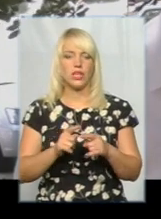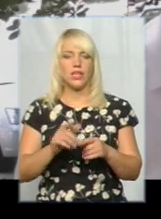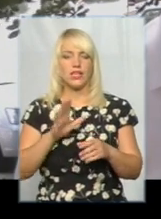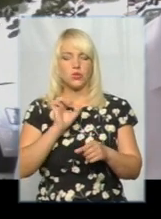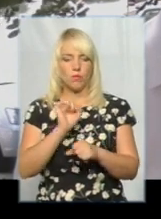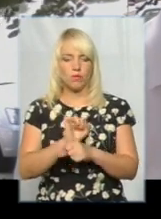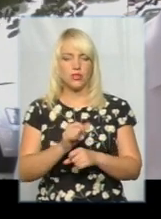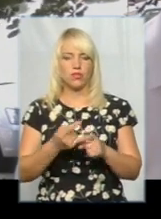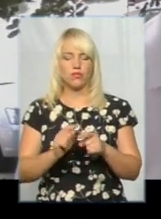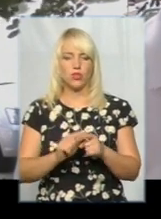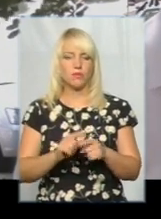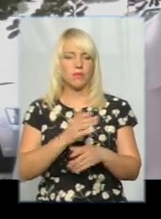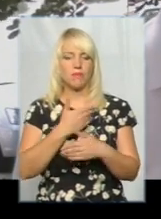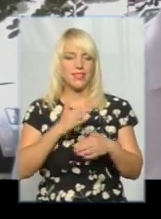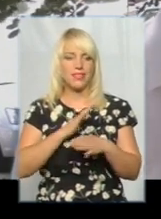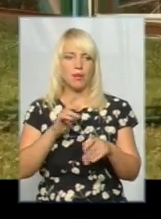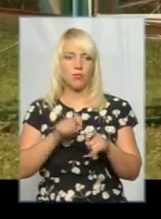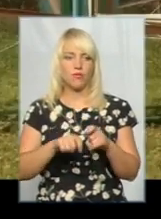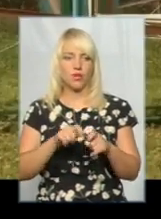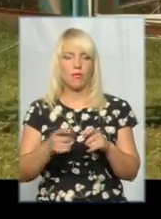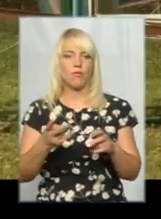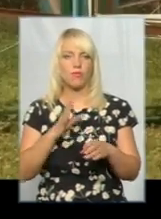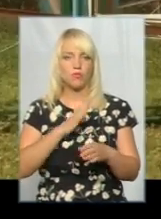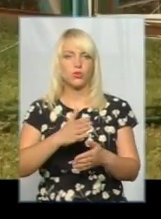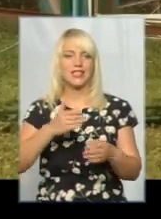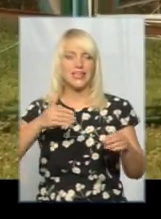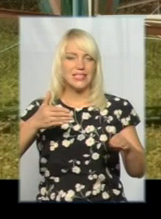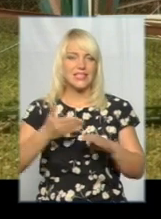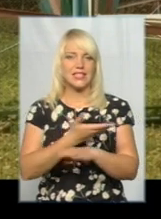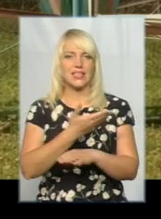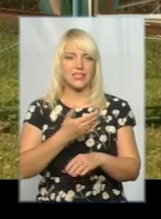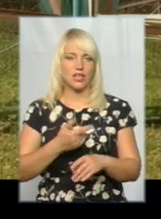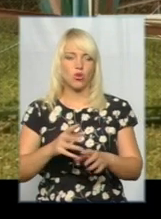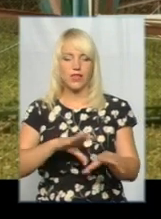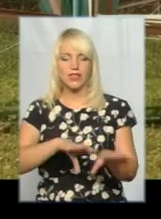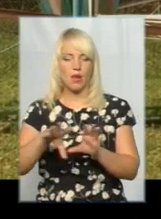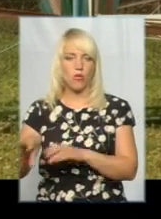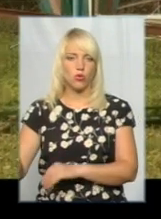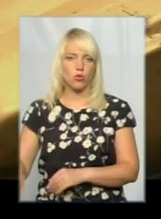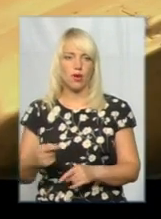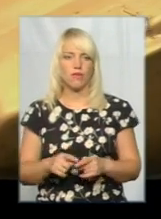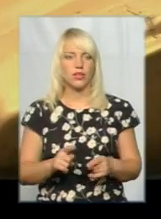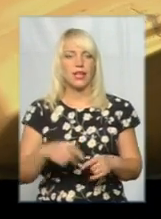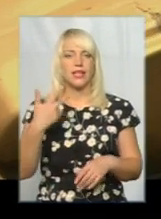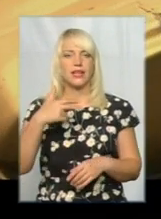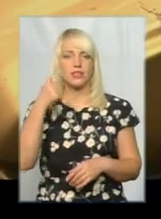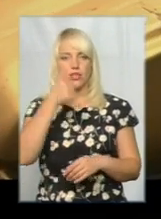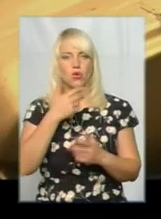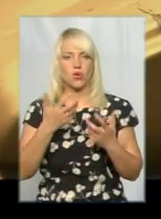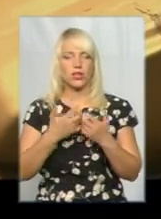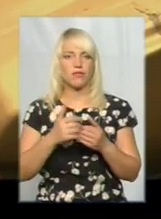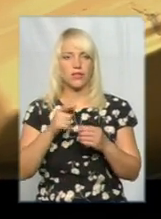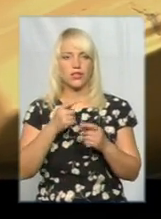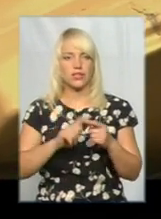перевіряти? Як воно має бути зрізане, порізане, демонтоване? Атракціон «Веселі гірки» встановлений 33 роки тому здадуть на металобрухт. Важить